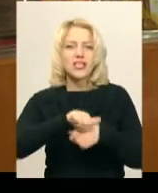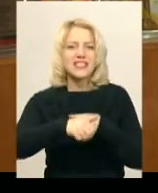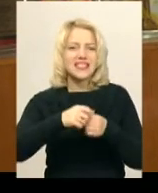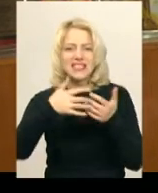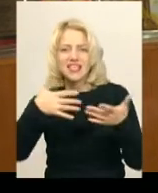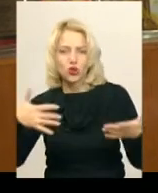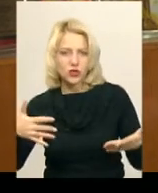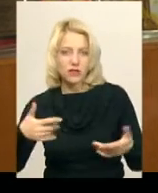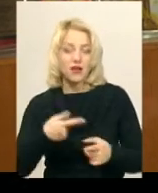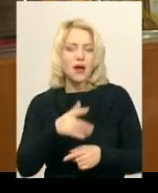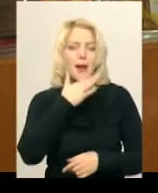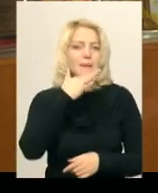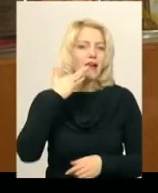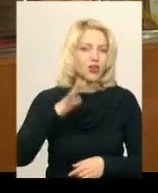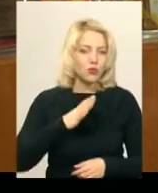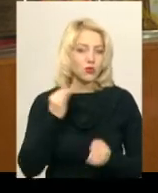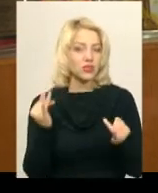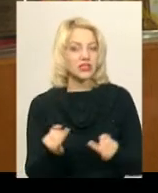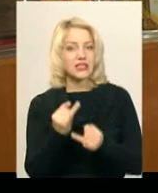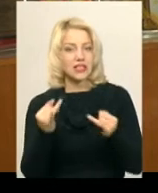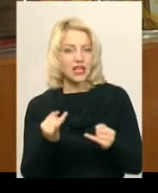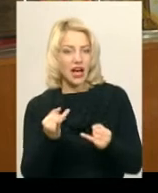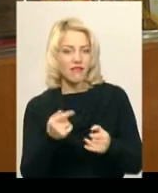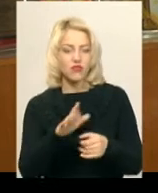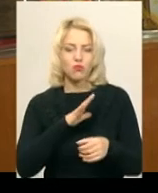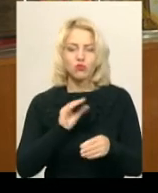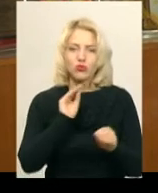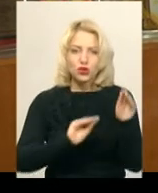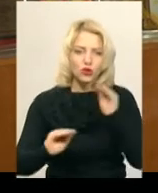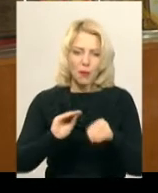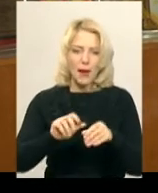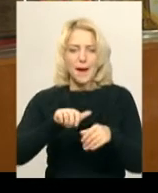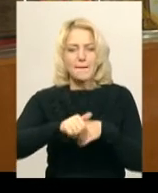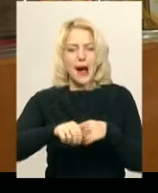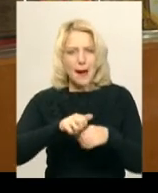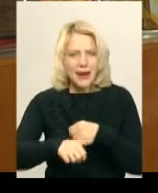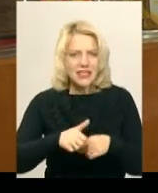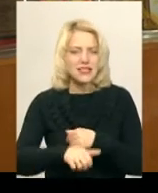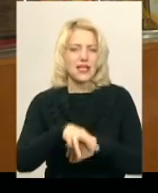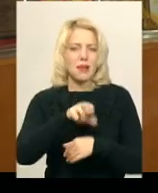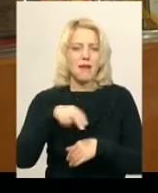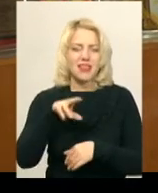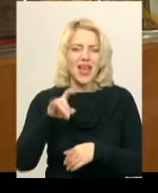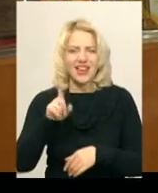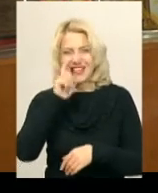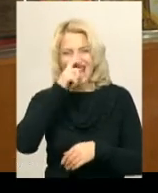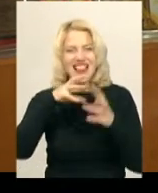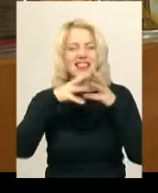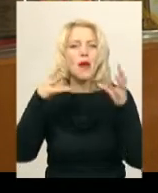багато, вони були дуже цікаві, вони були зроблені із мандарин, з апельсинів, з лимонів,